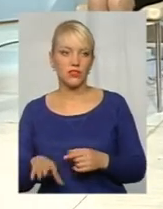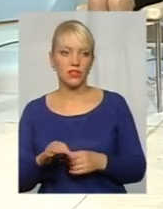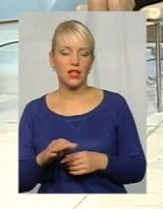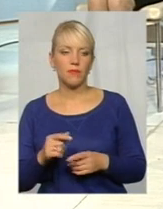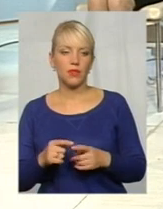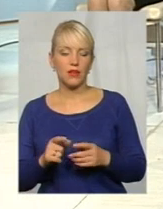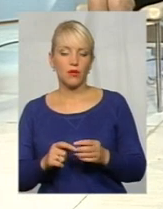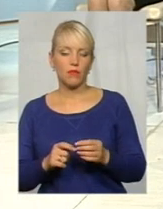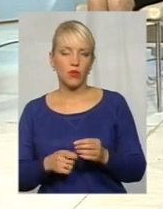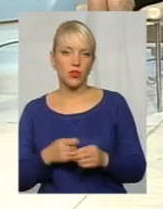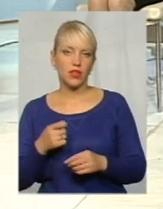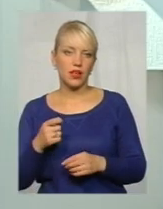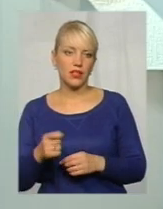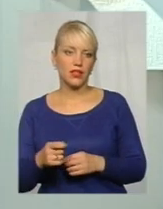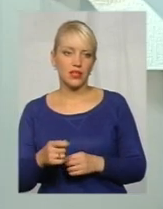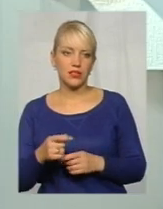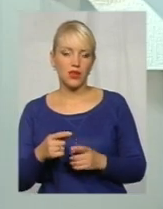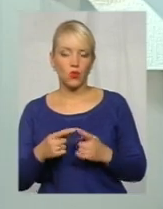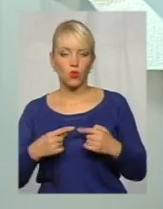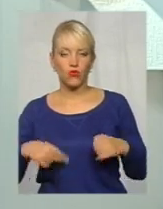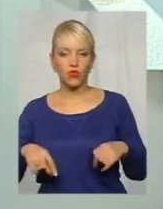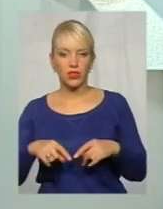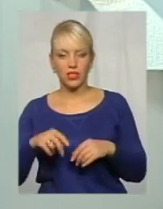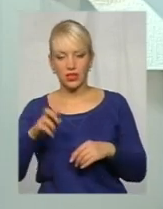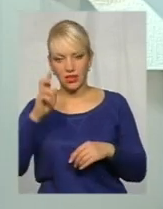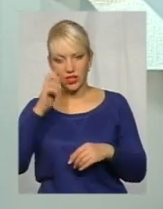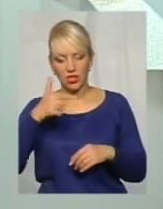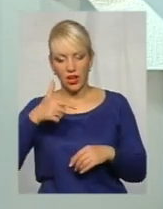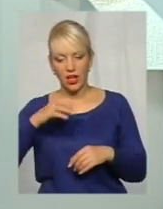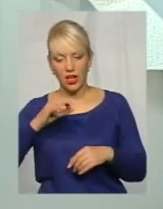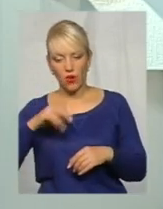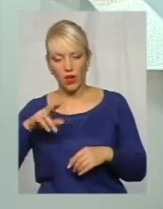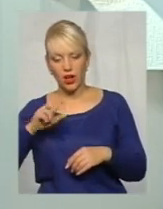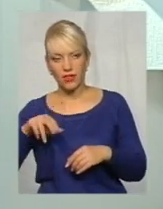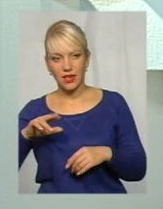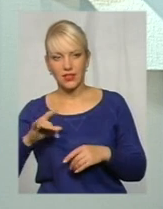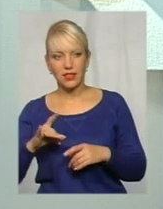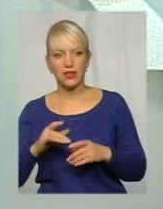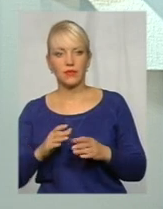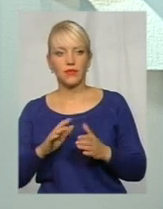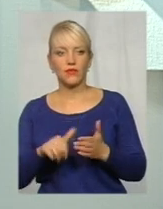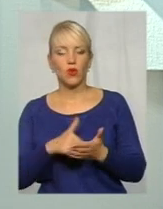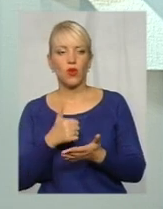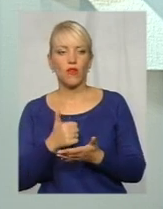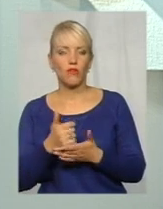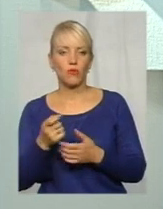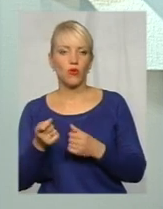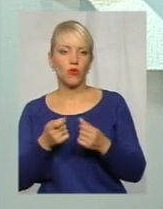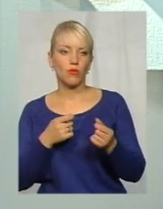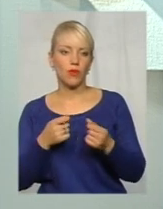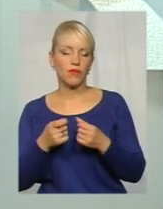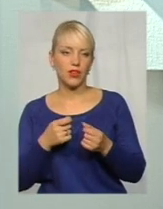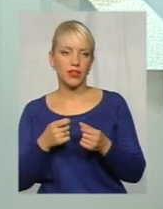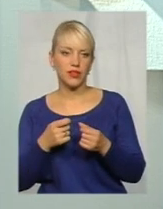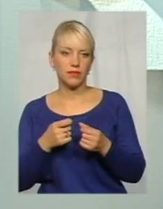вона подається відповідному відділу державного кадастру, зараз, якщо я не помиляюсь, тільки головному управлінню відділу ліквідовані,